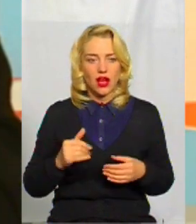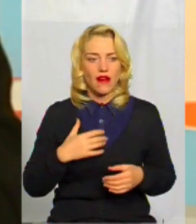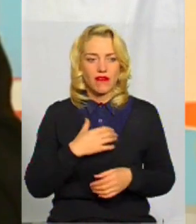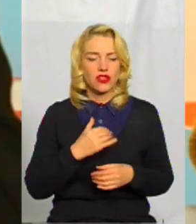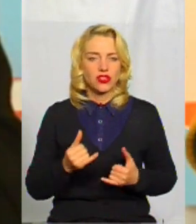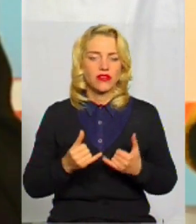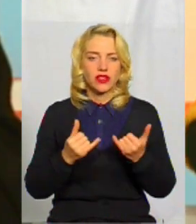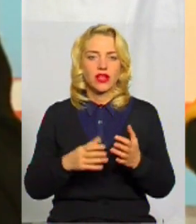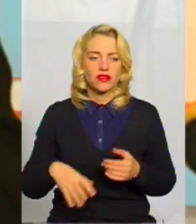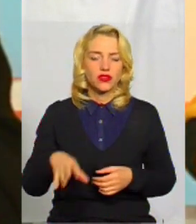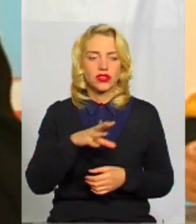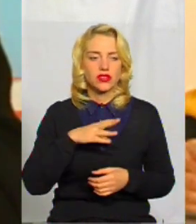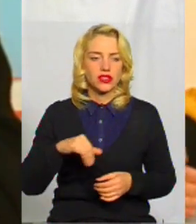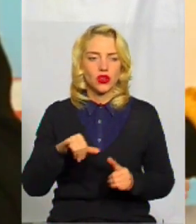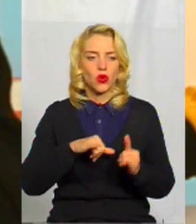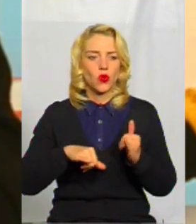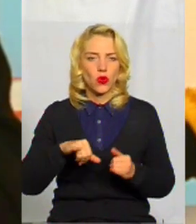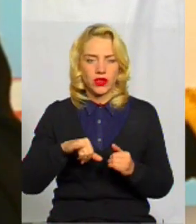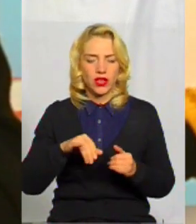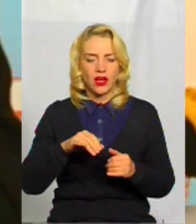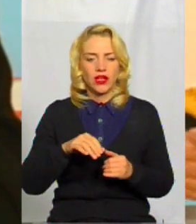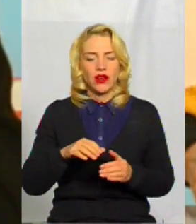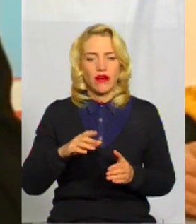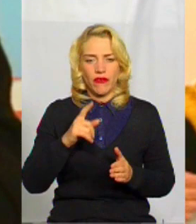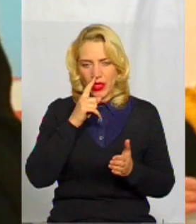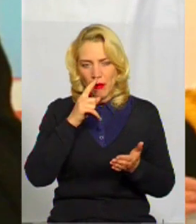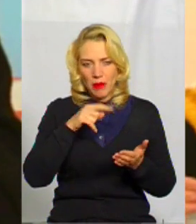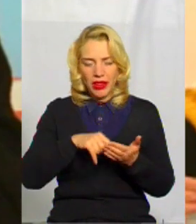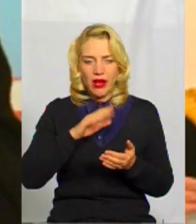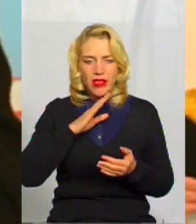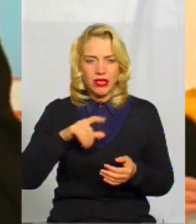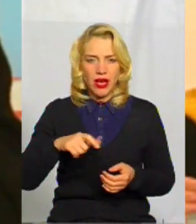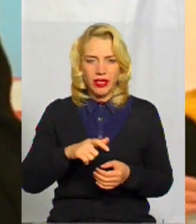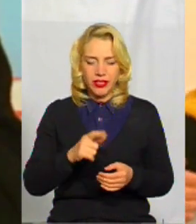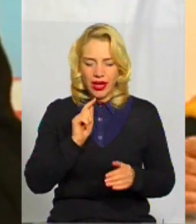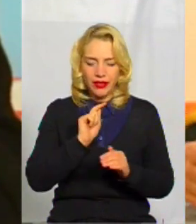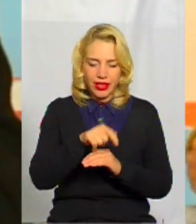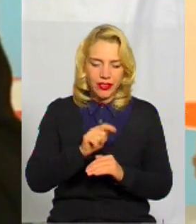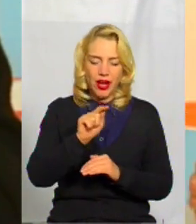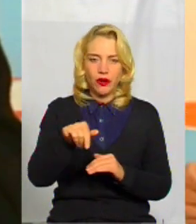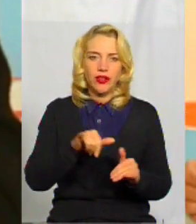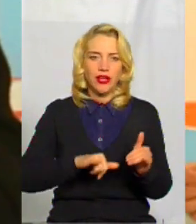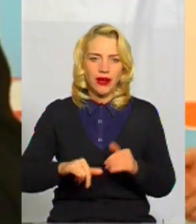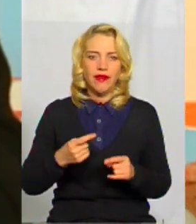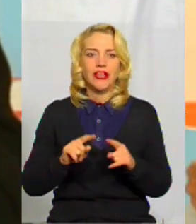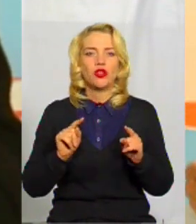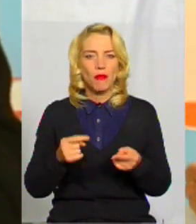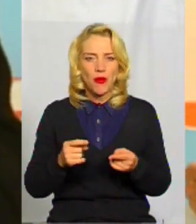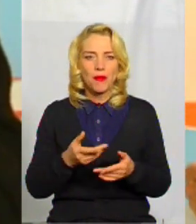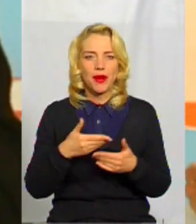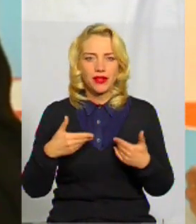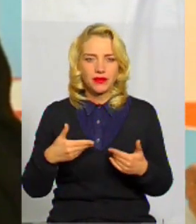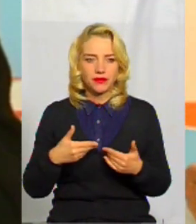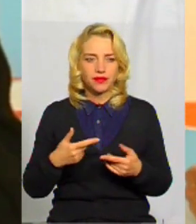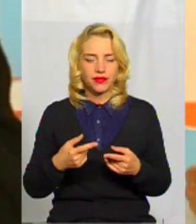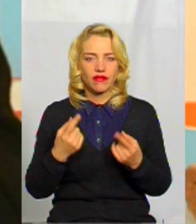куди вона вливає свої води, куди наша річка тече, вона важлива для всіх. І тому, ну, ми